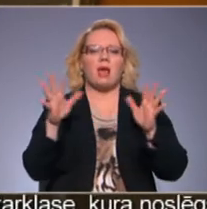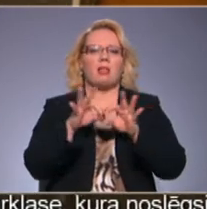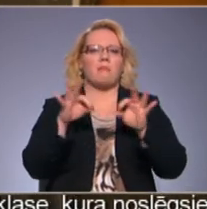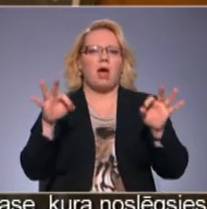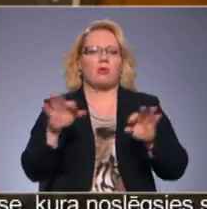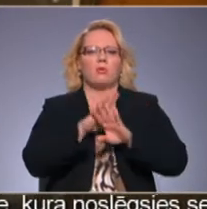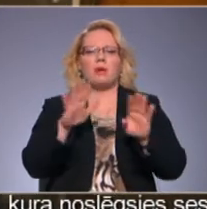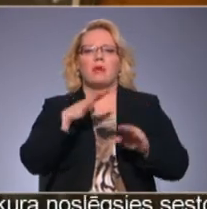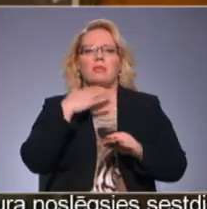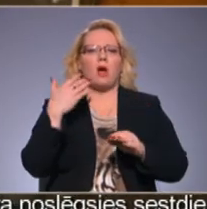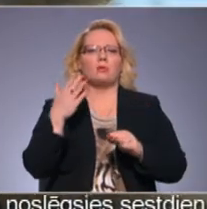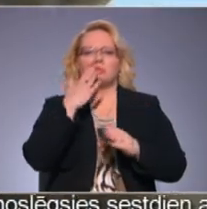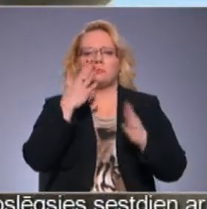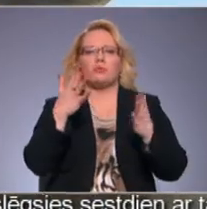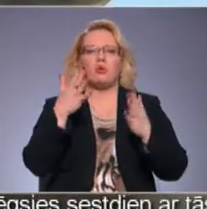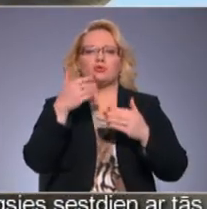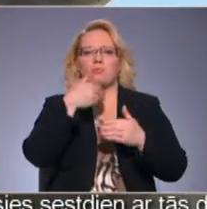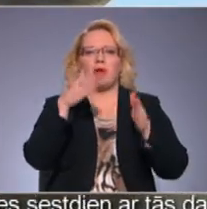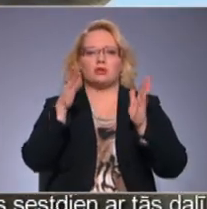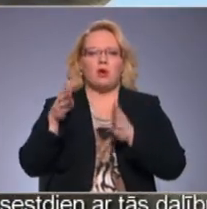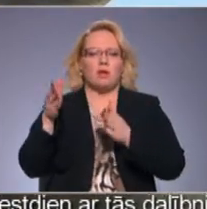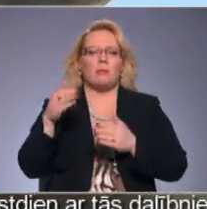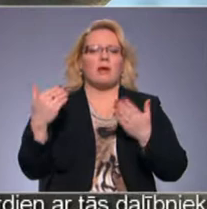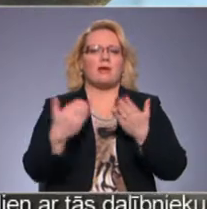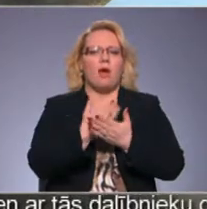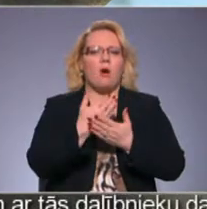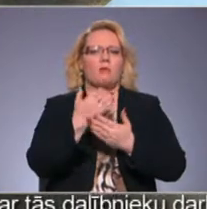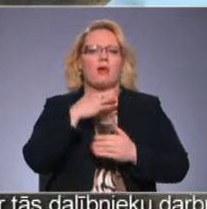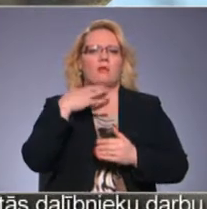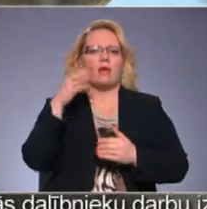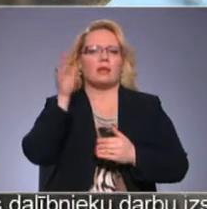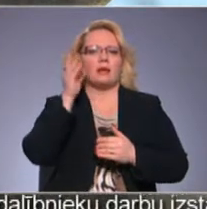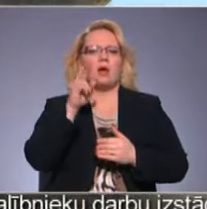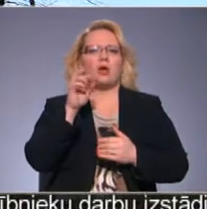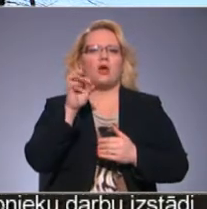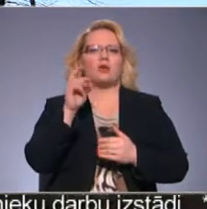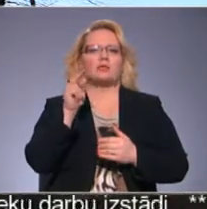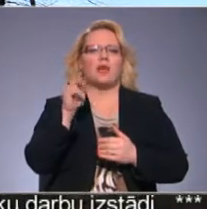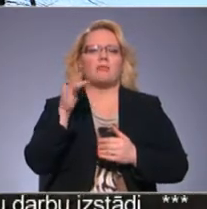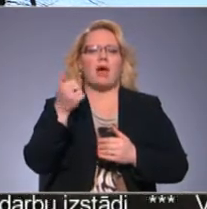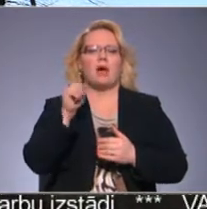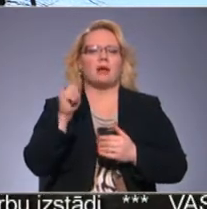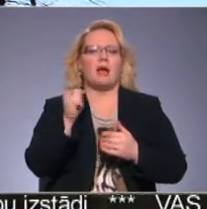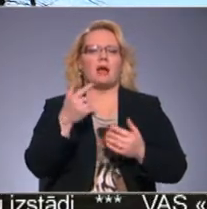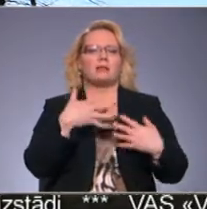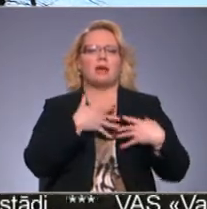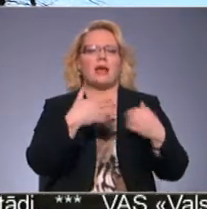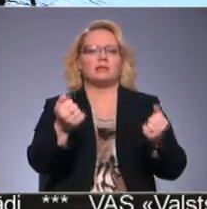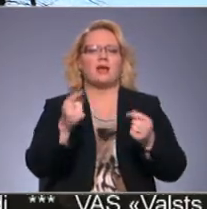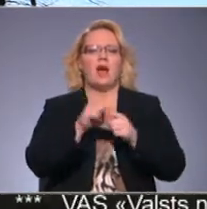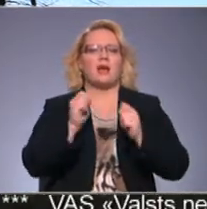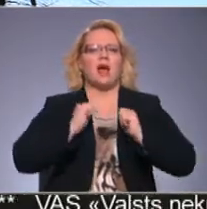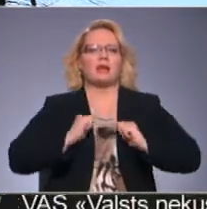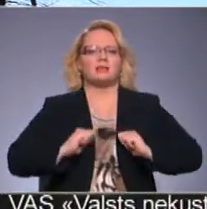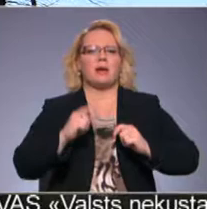tajā nebija daudz spūžu personību Jaunā, ārkārtīga intelektuālā Elze Rozenberga Spēja aizraut ar harizmātisku savu